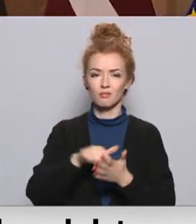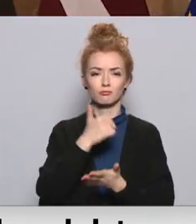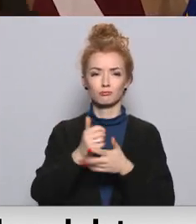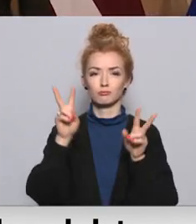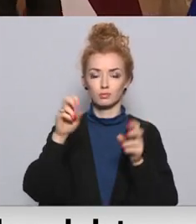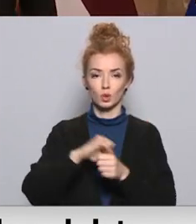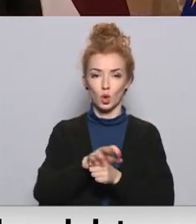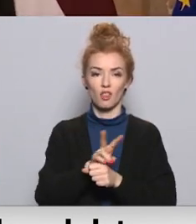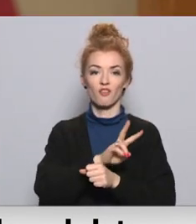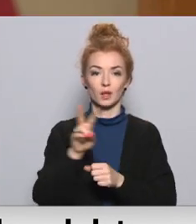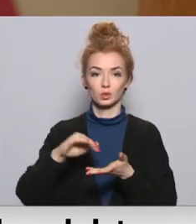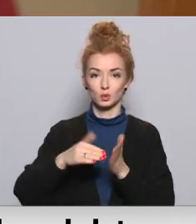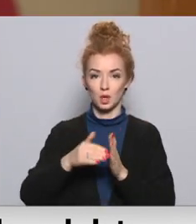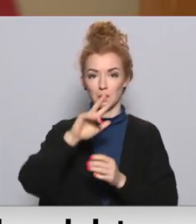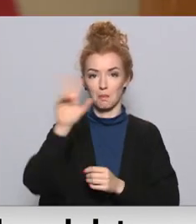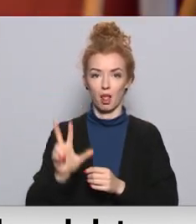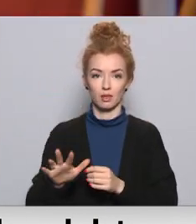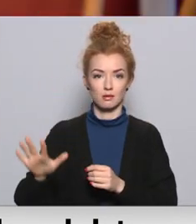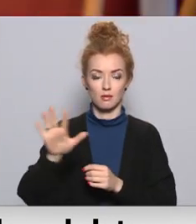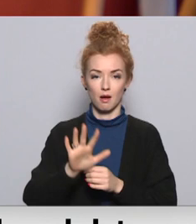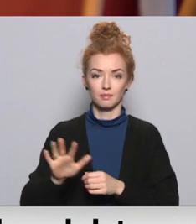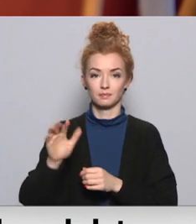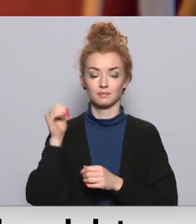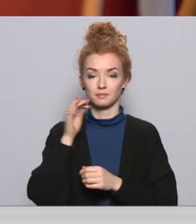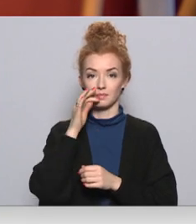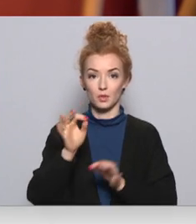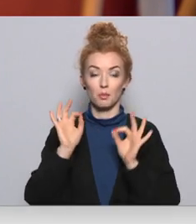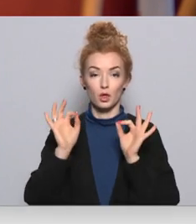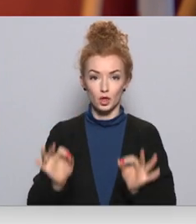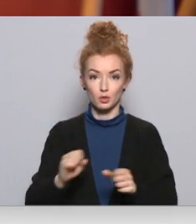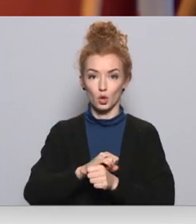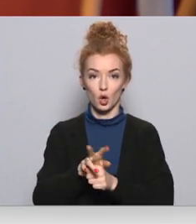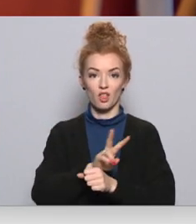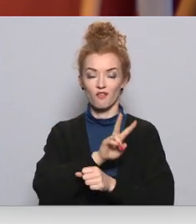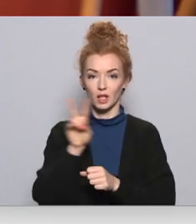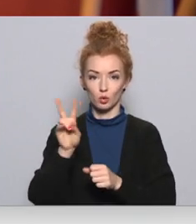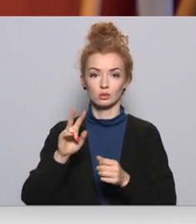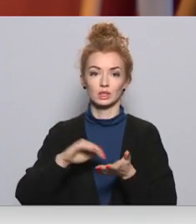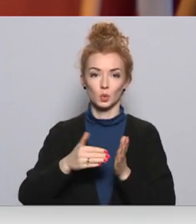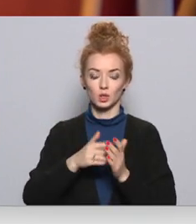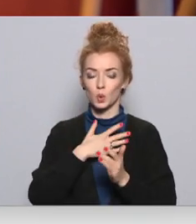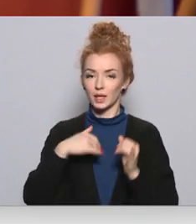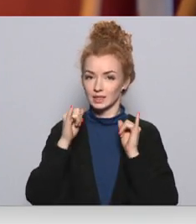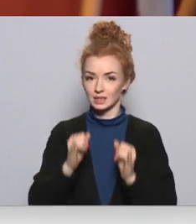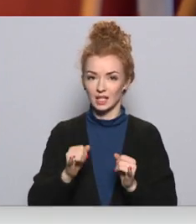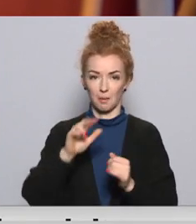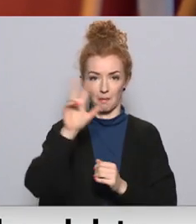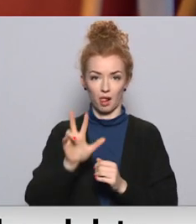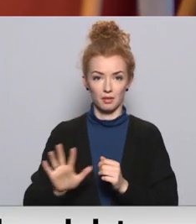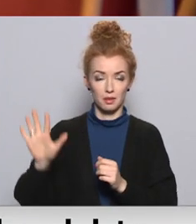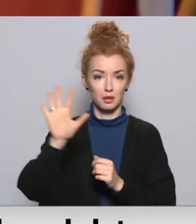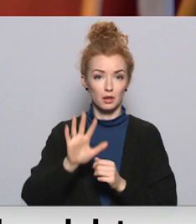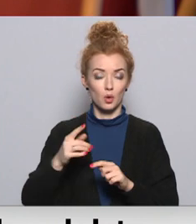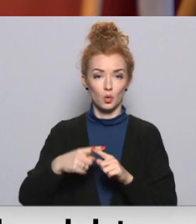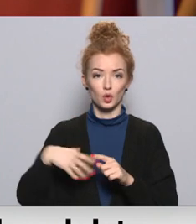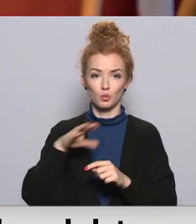situācija Baltijā. Pat tiešām Covid situācija nav laba ne Igaunijā, ne Latvijā, ne Lietuvā. Mums ar to